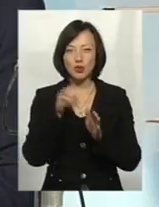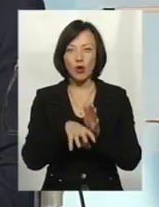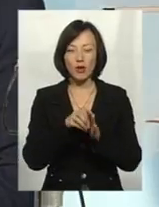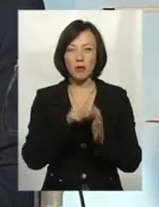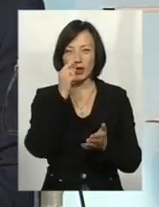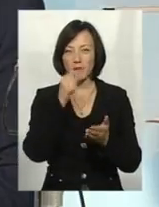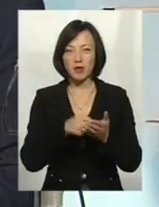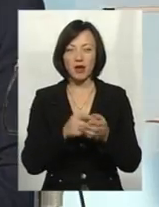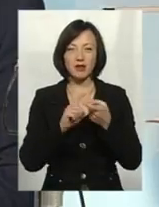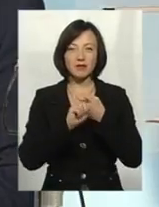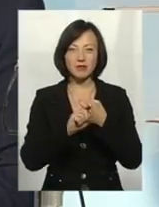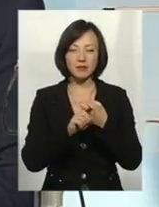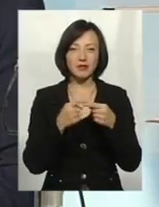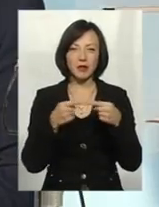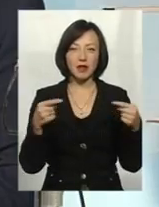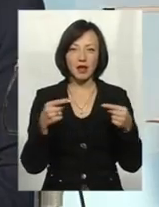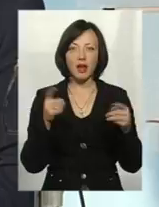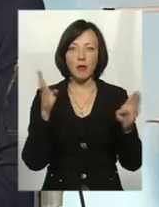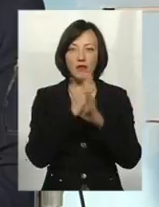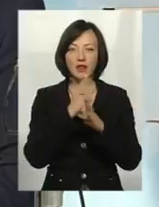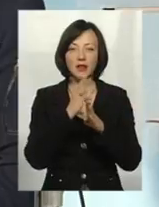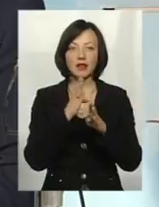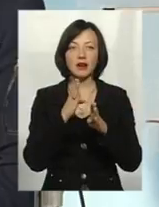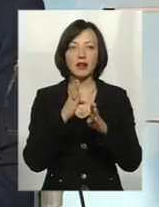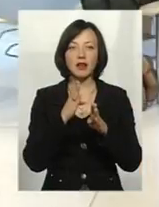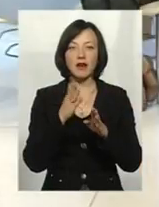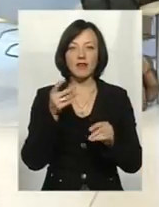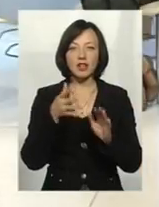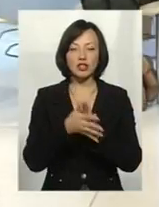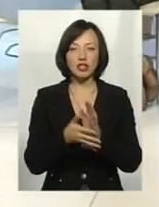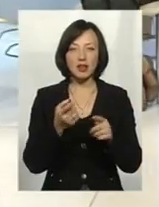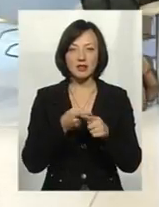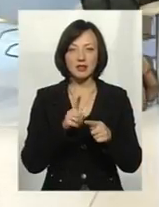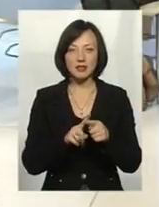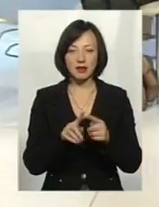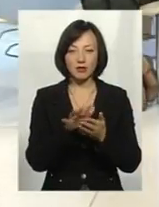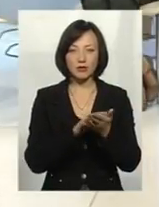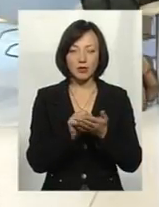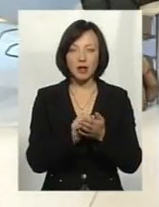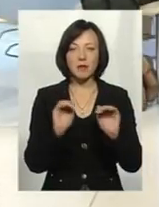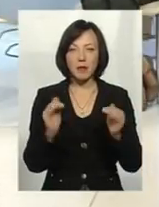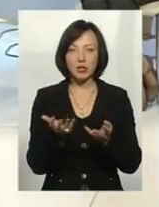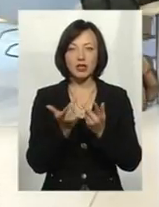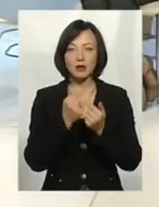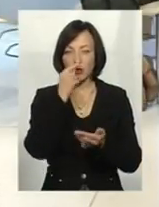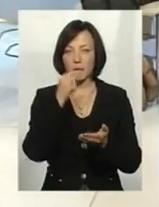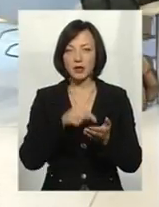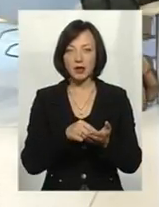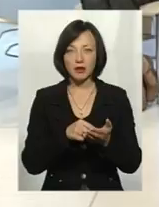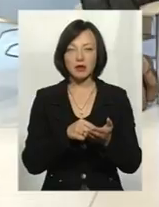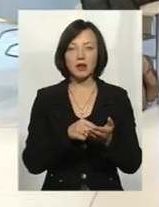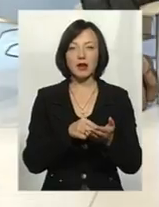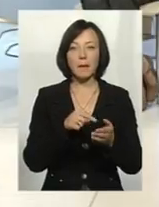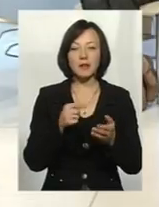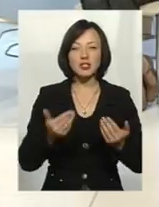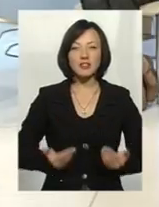органічні речовини і розчинений кисень витрачається на окислення цієї органіки. І його менша кількість дістається гідробіон,